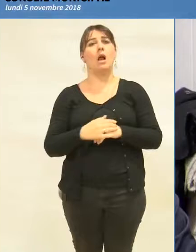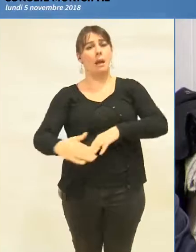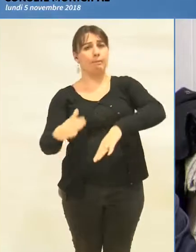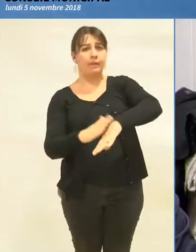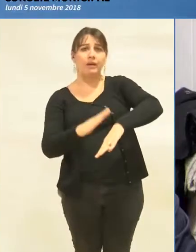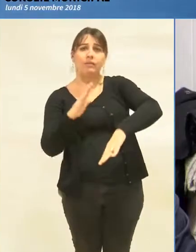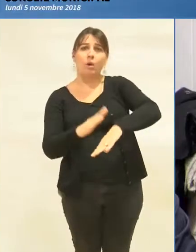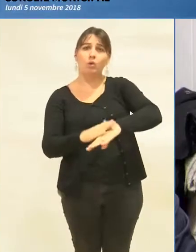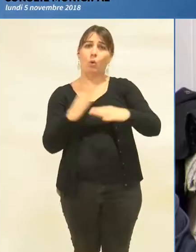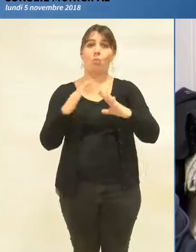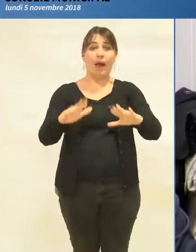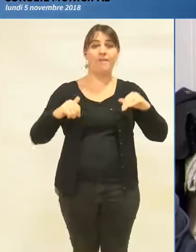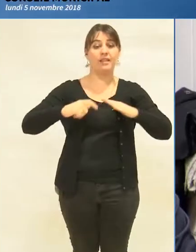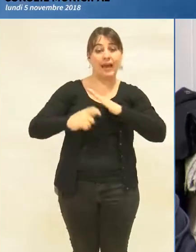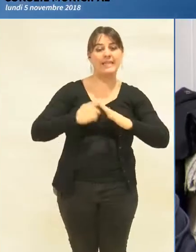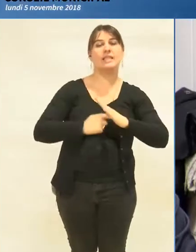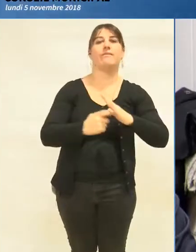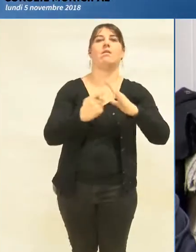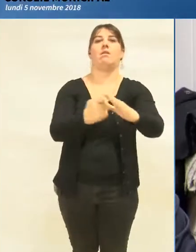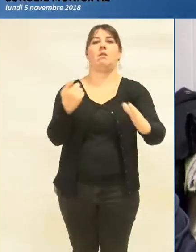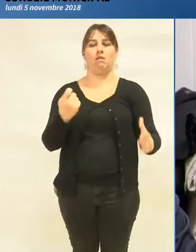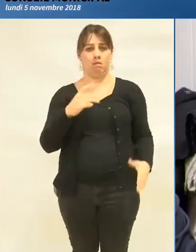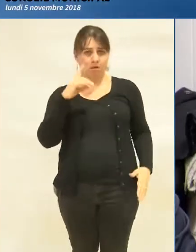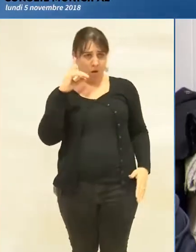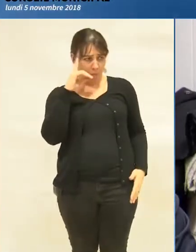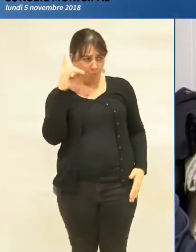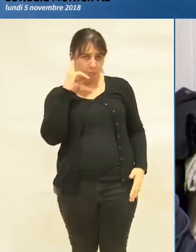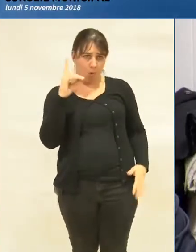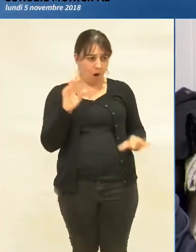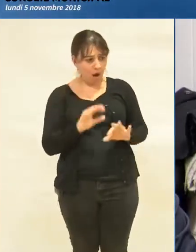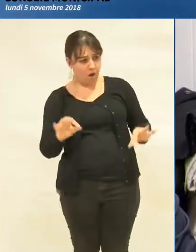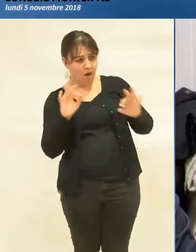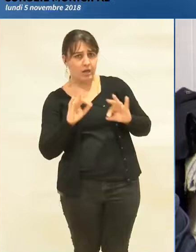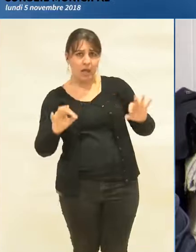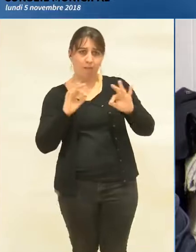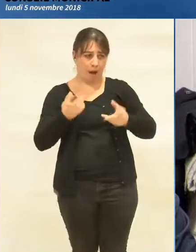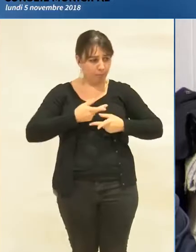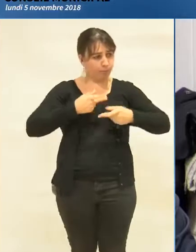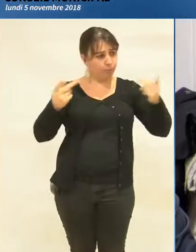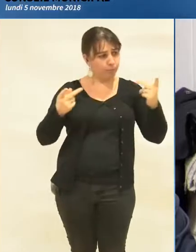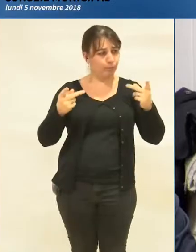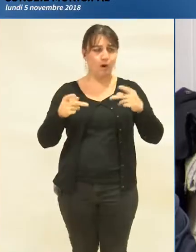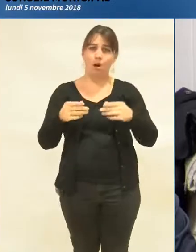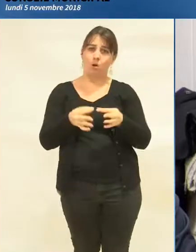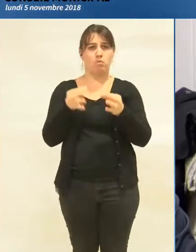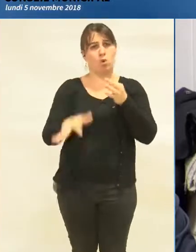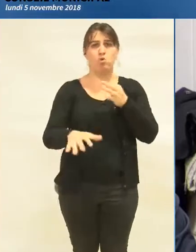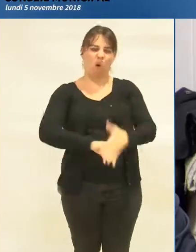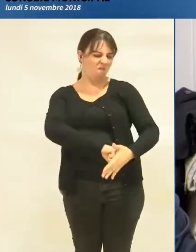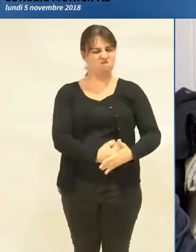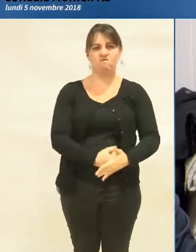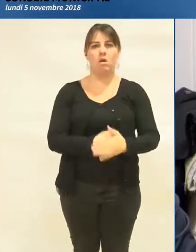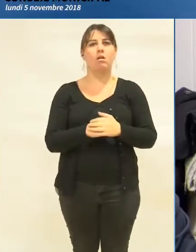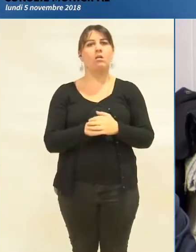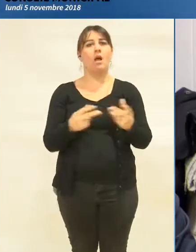de la récidive. Pourquoi n'est-il pas mentionné la mise en place de moyens radicaux ? La ville possède